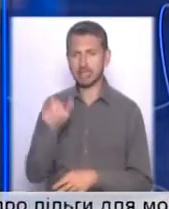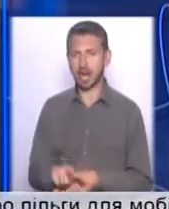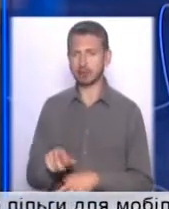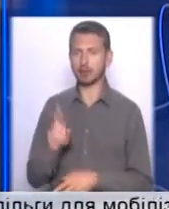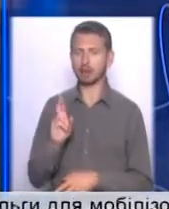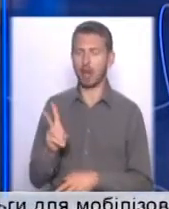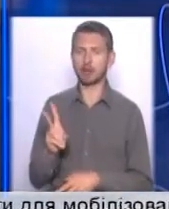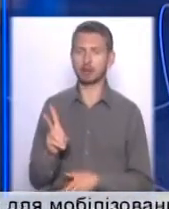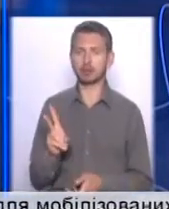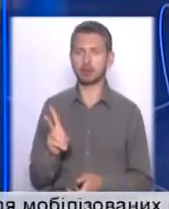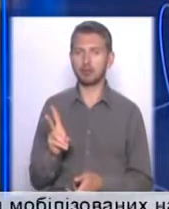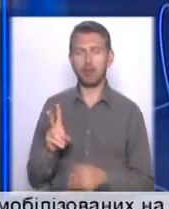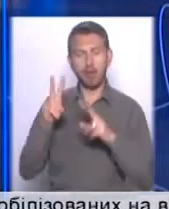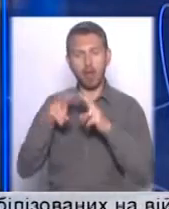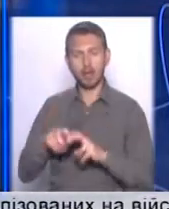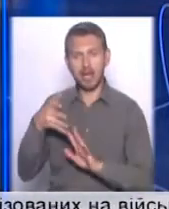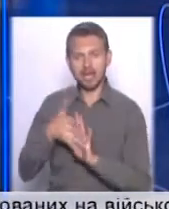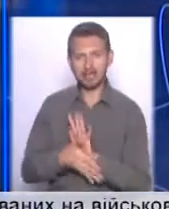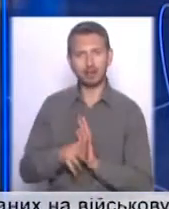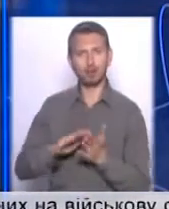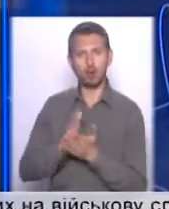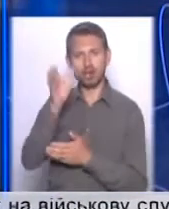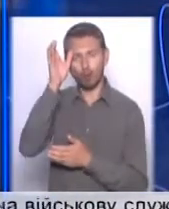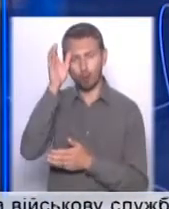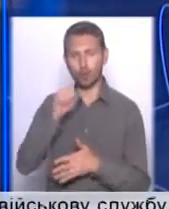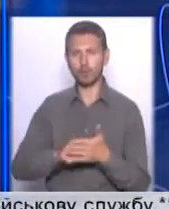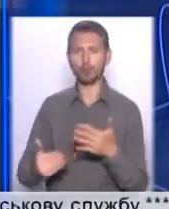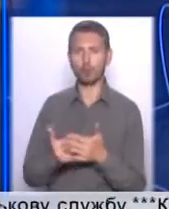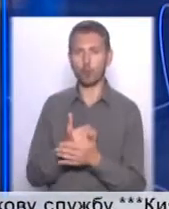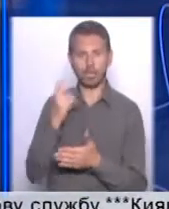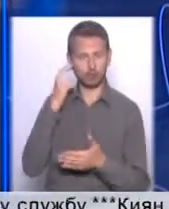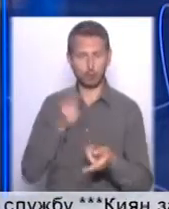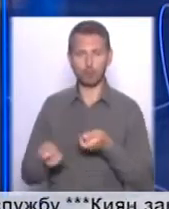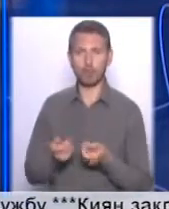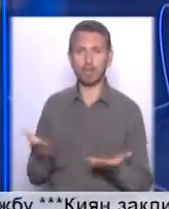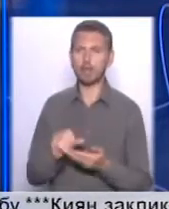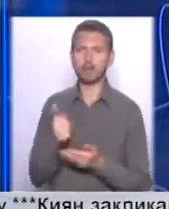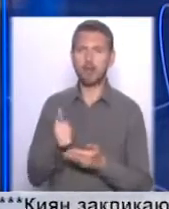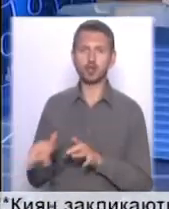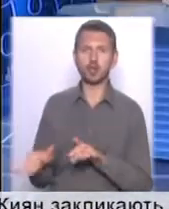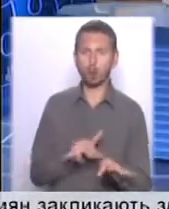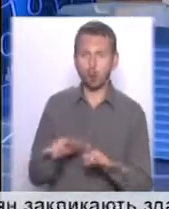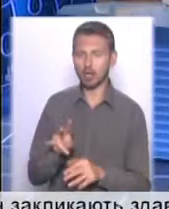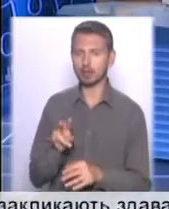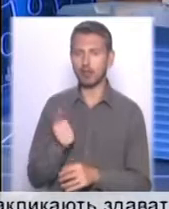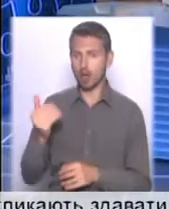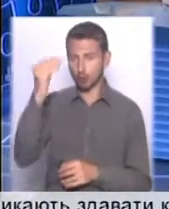аналітик-політолог від нової столичної влади? Які перші кроки, на вашу думку, просто